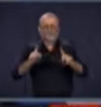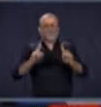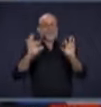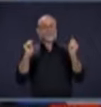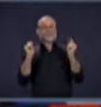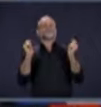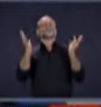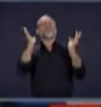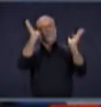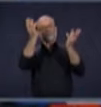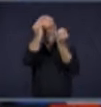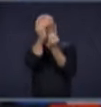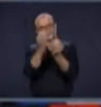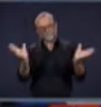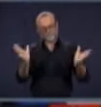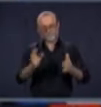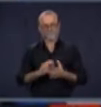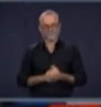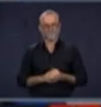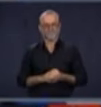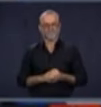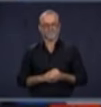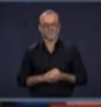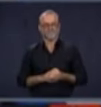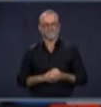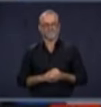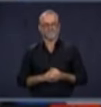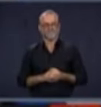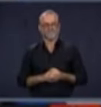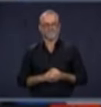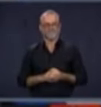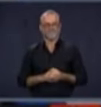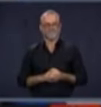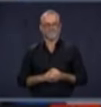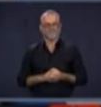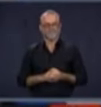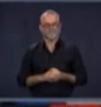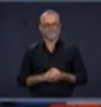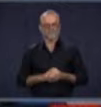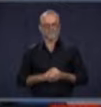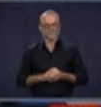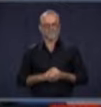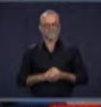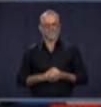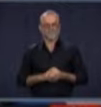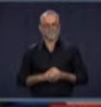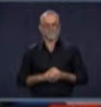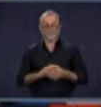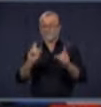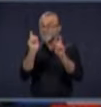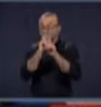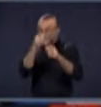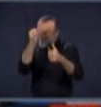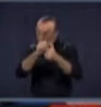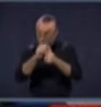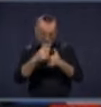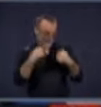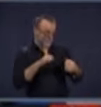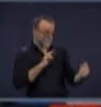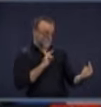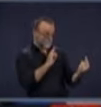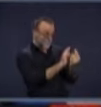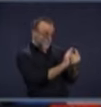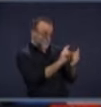soeurs. Et cela sera toujours en fonction de si